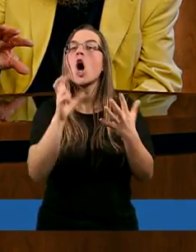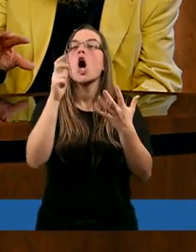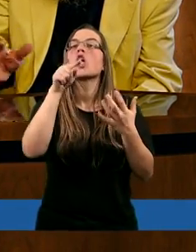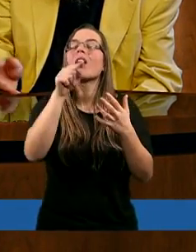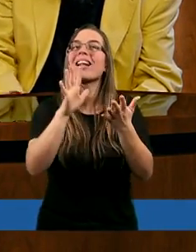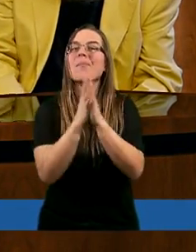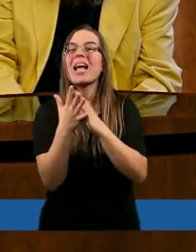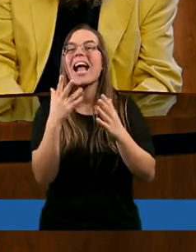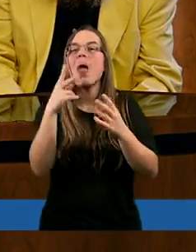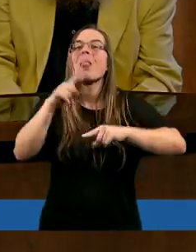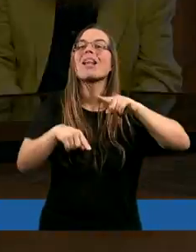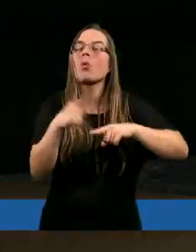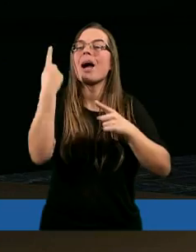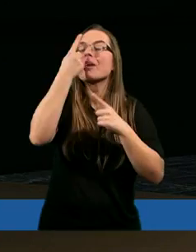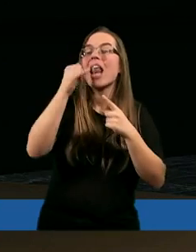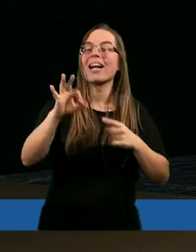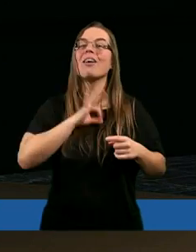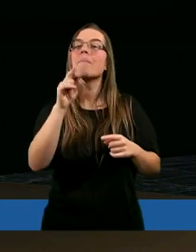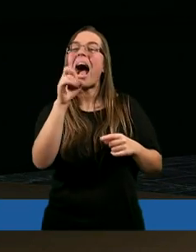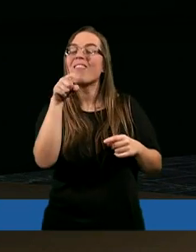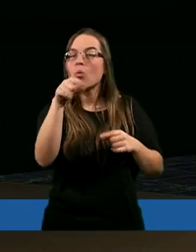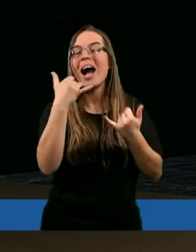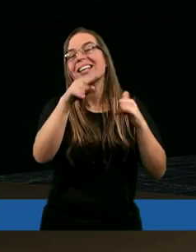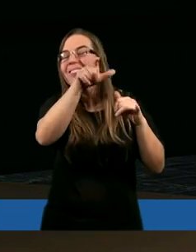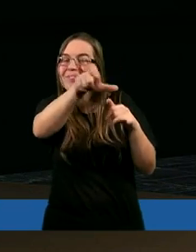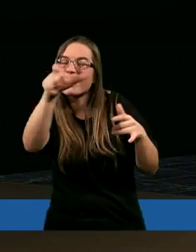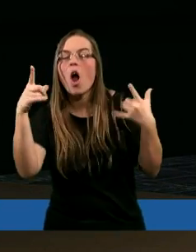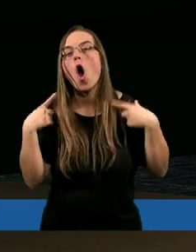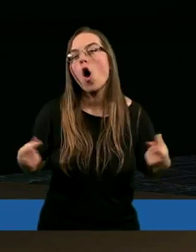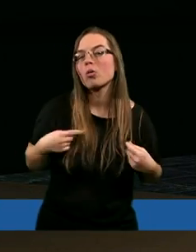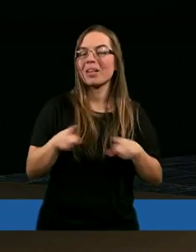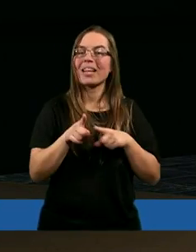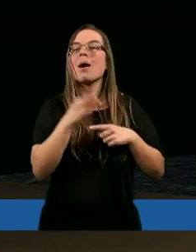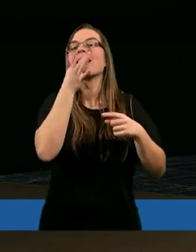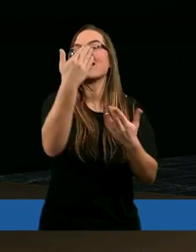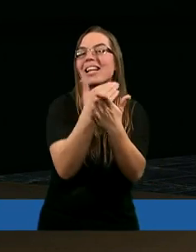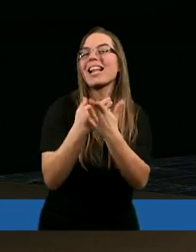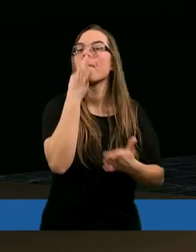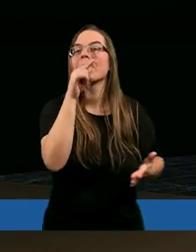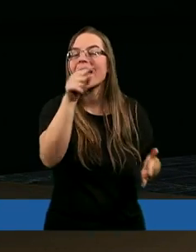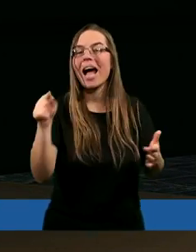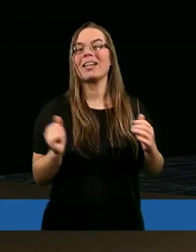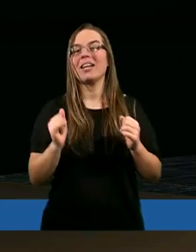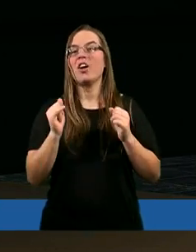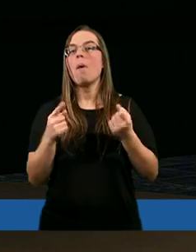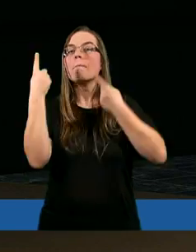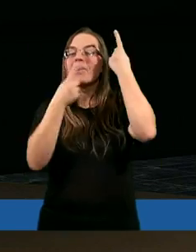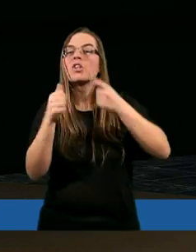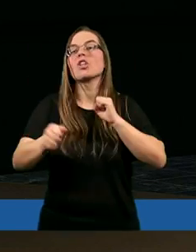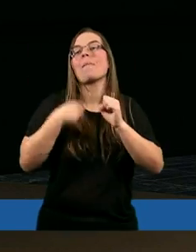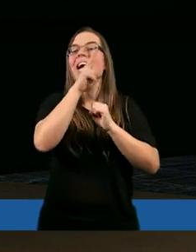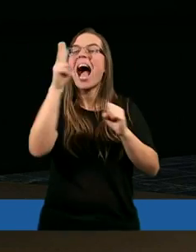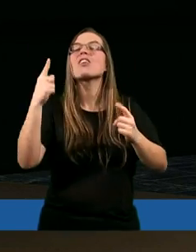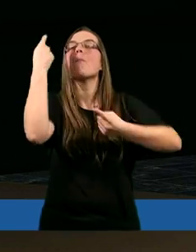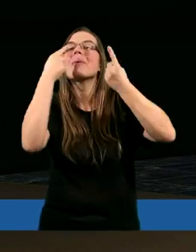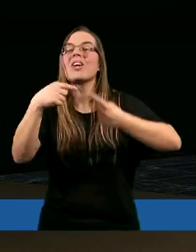się zmienia całkowicie natura i Pawła. I do każdej osoby Pan Bóg zadaje to pytanie, żeby każdy